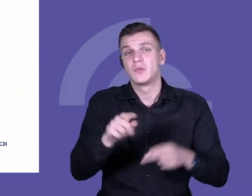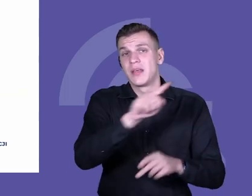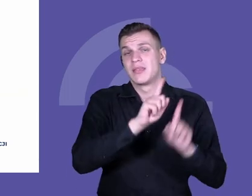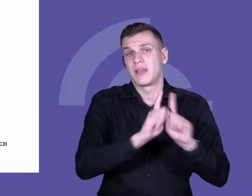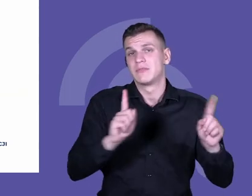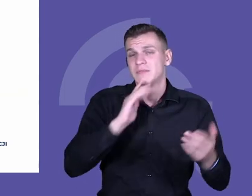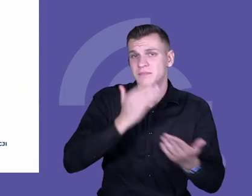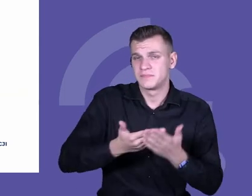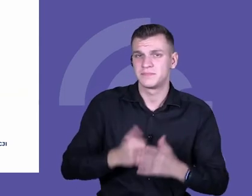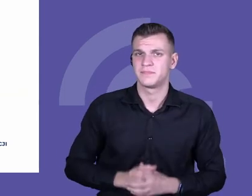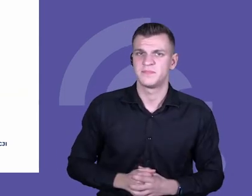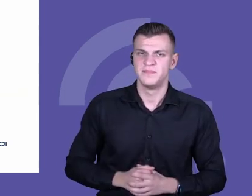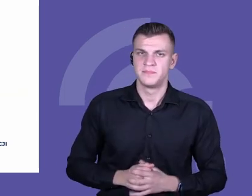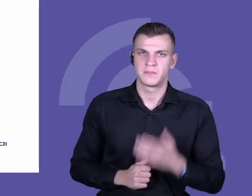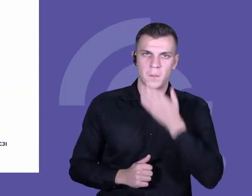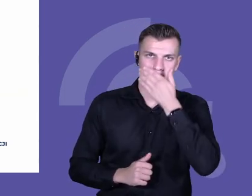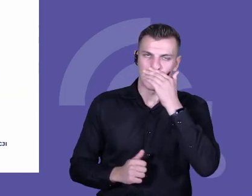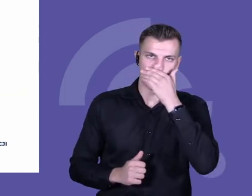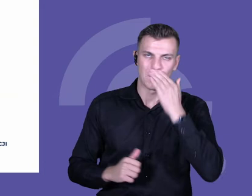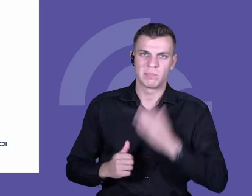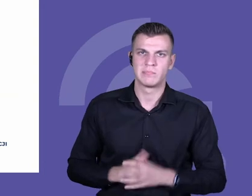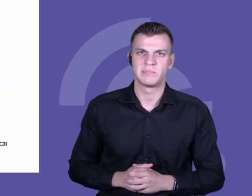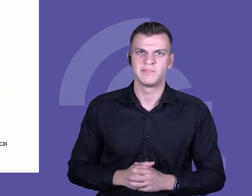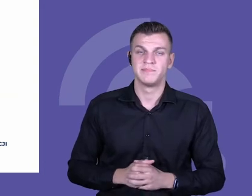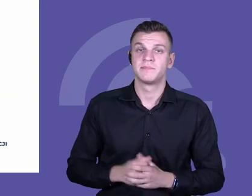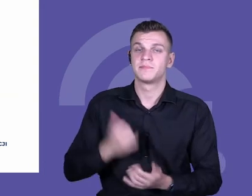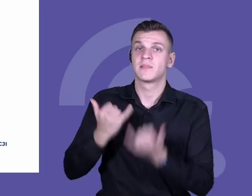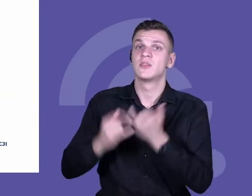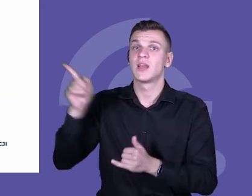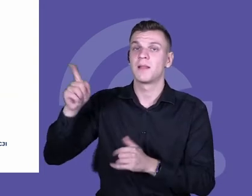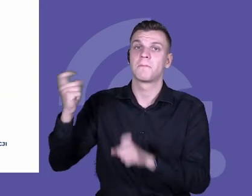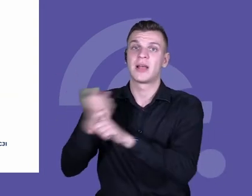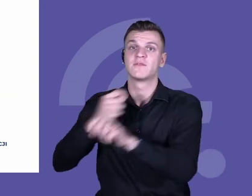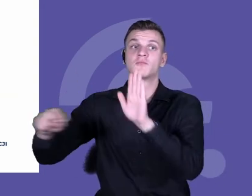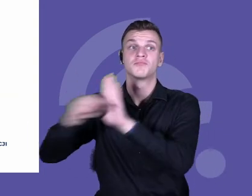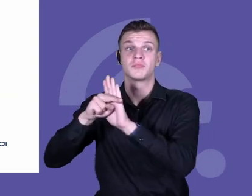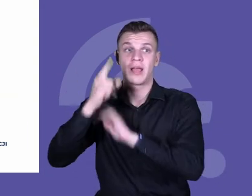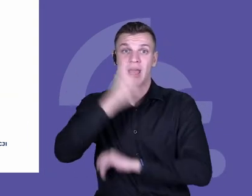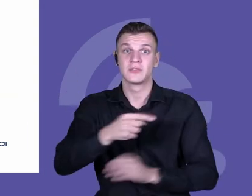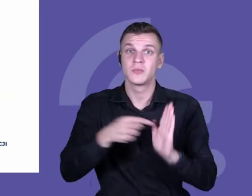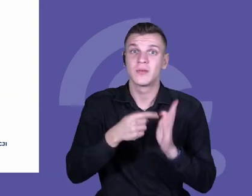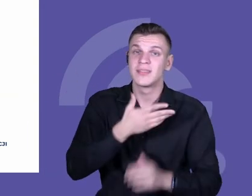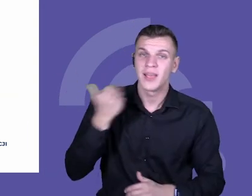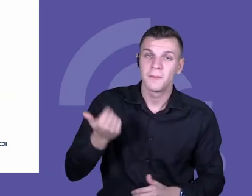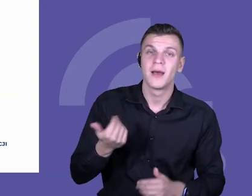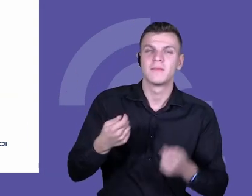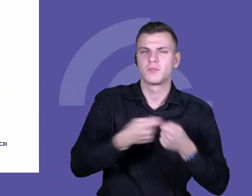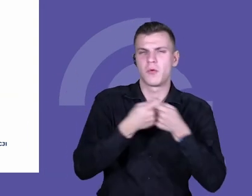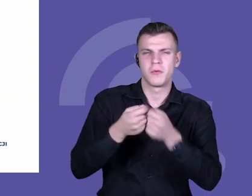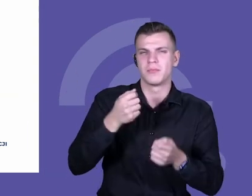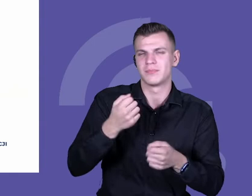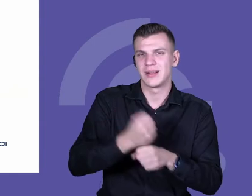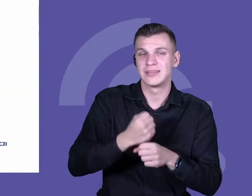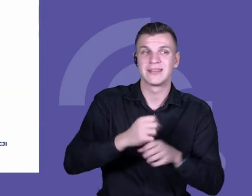Jeżeli, jak wspomniałem, nie ma takiej polityki narzuconej jako praktyka zawodowa tej współpracy, to i mało